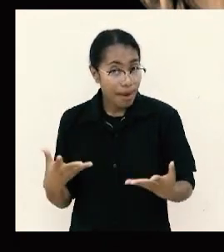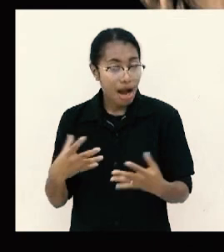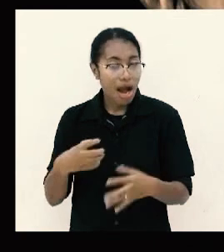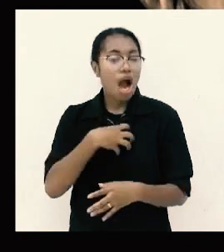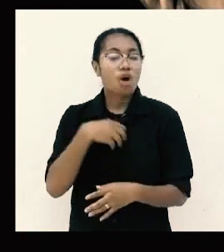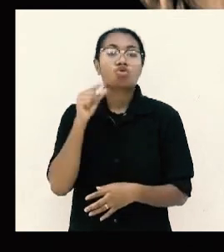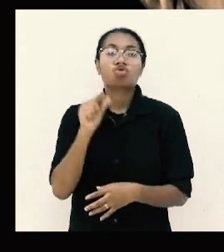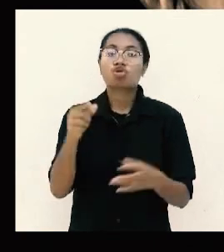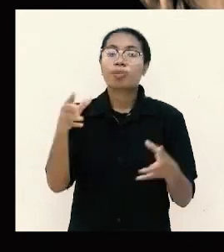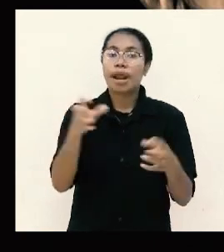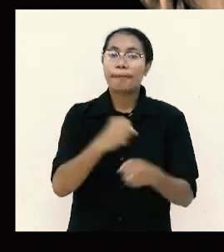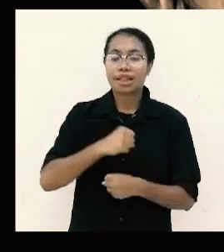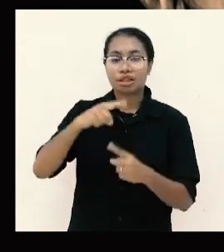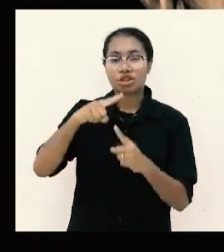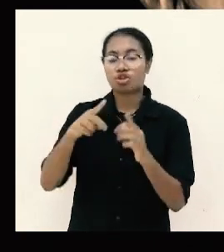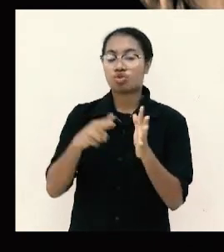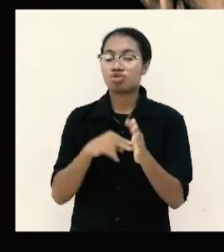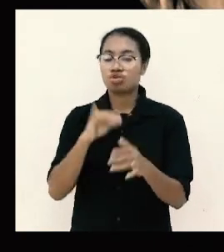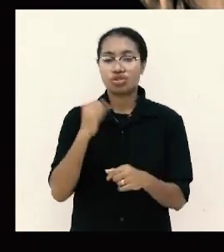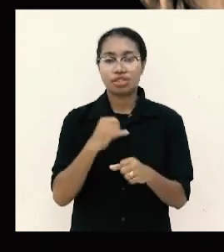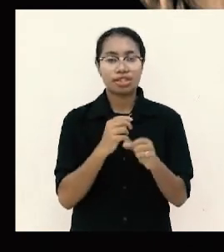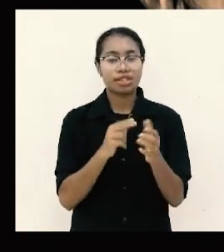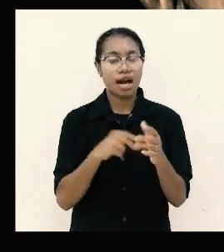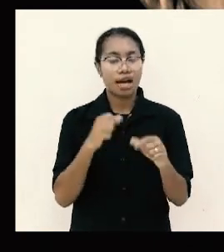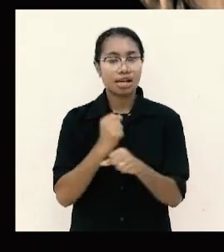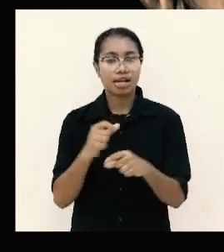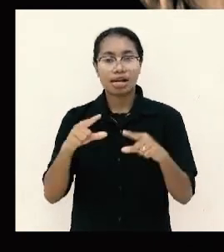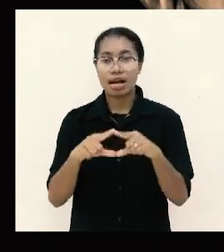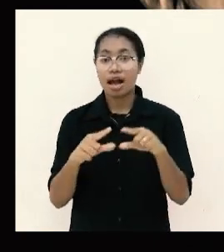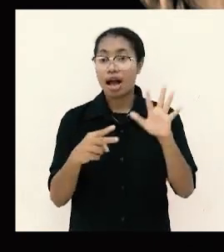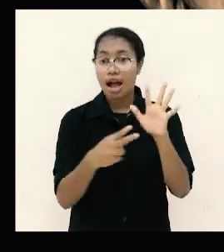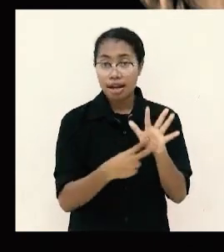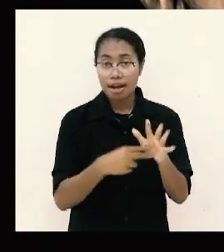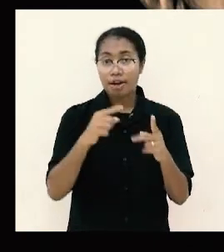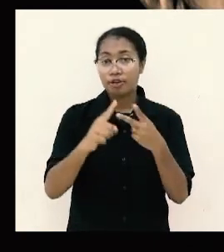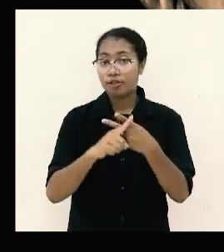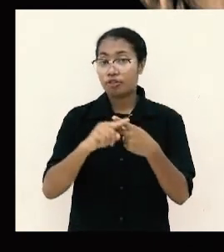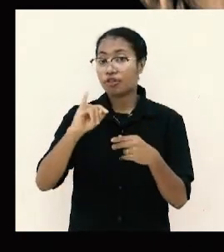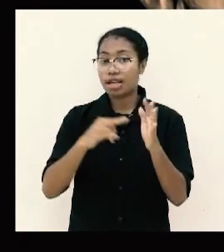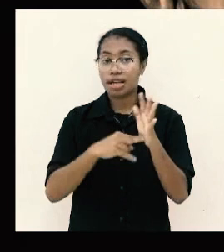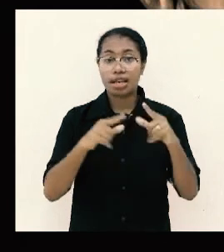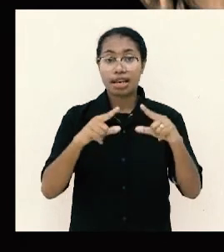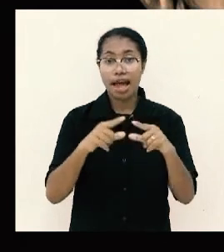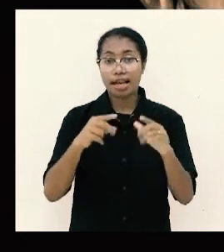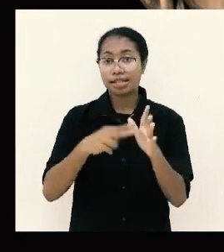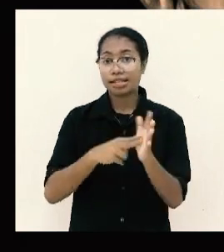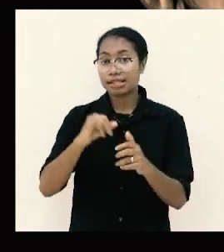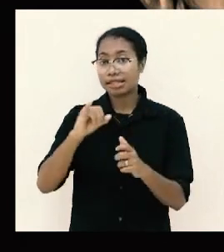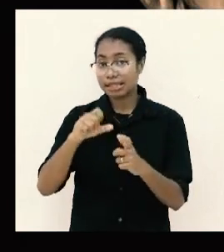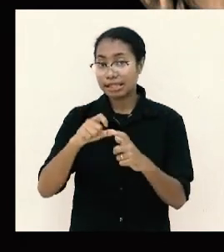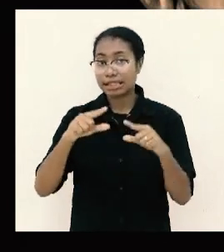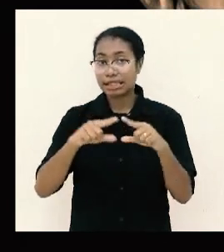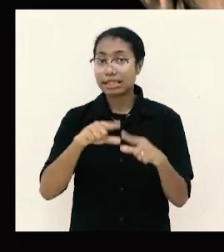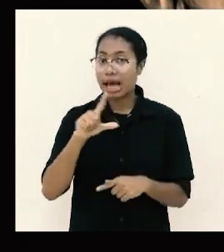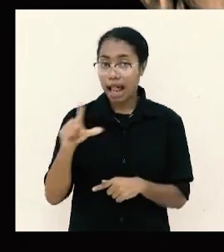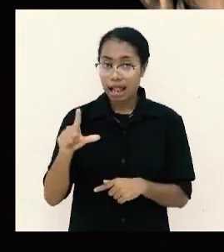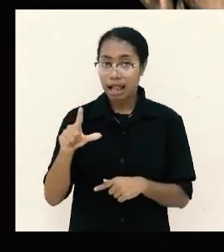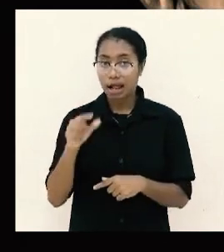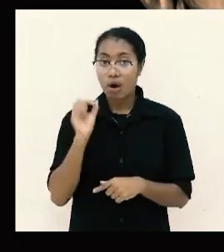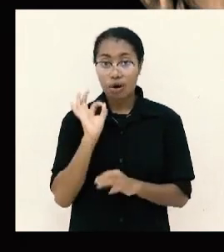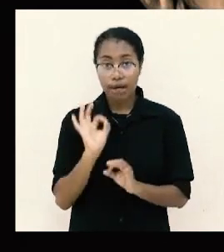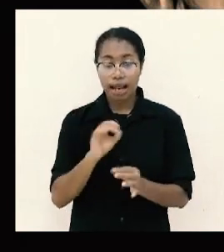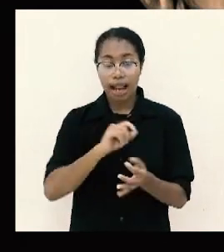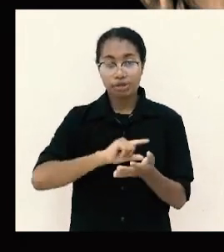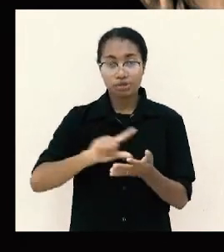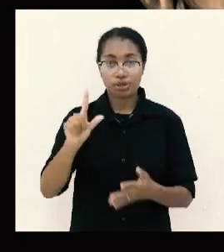mendapatkan tunjangan finansial dari pelayanan nah Paulus bilang kalau orang lain mempunyai